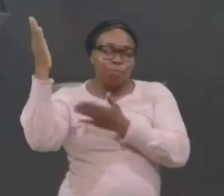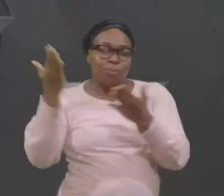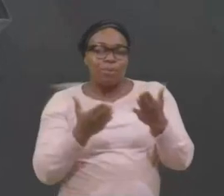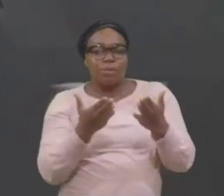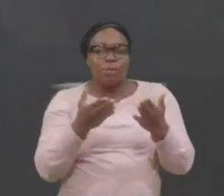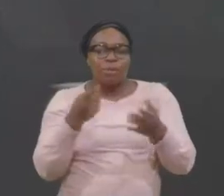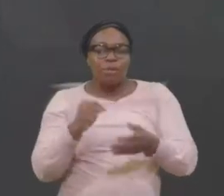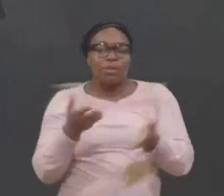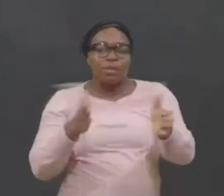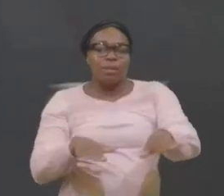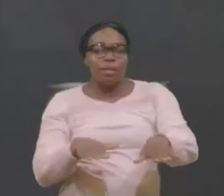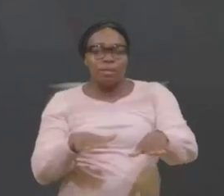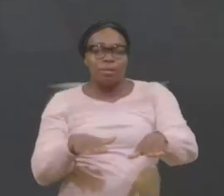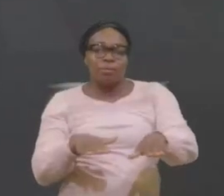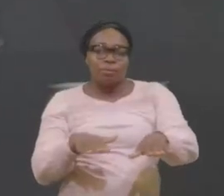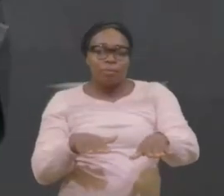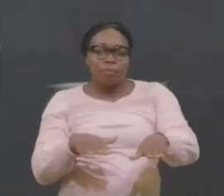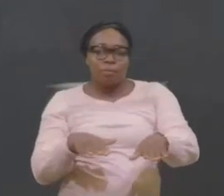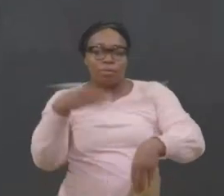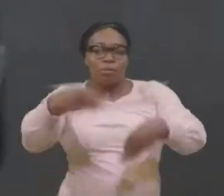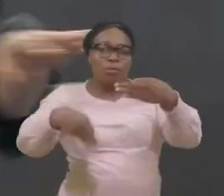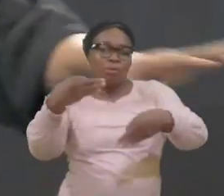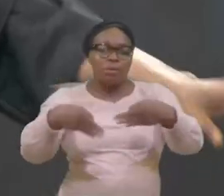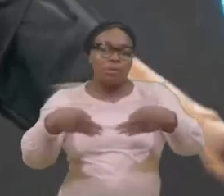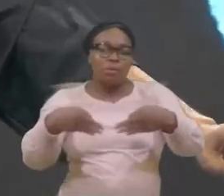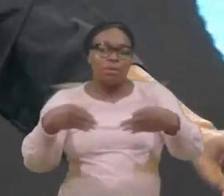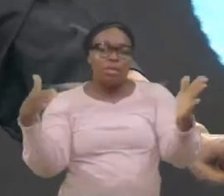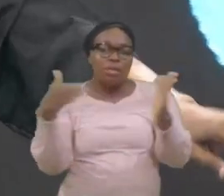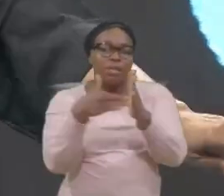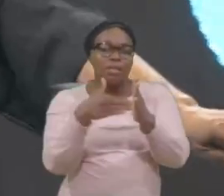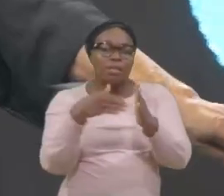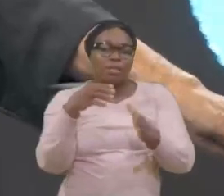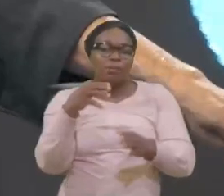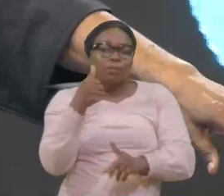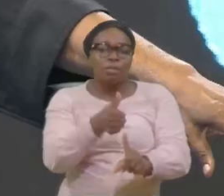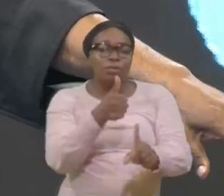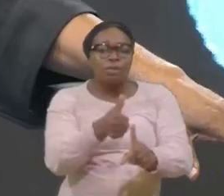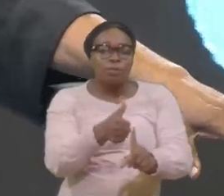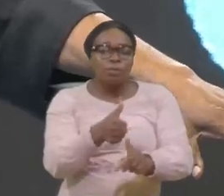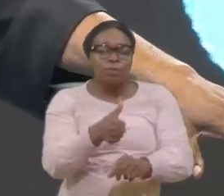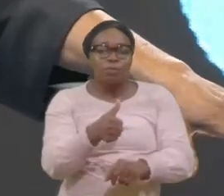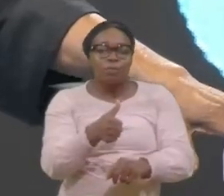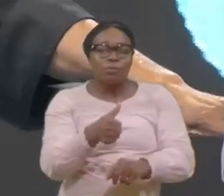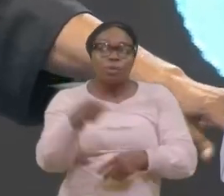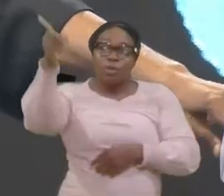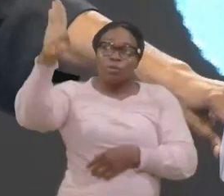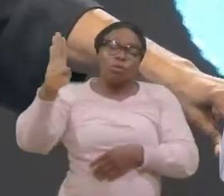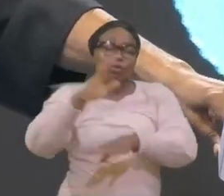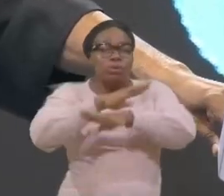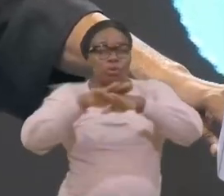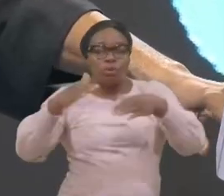Attire la sentence de mort, L'âme qui pêche,'attire, Dieu ne veut pas qu'il meure, Mais,